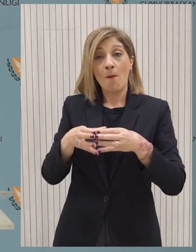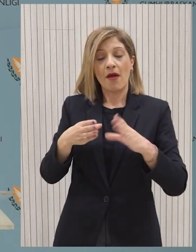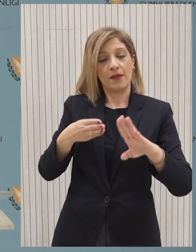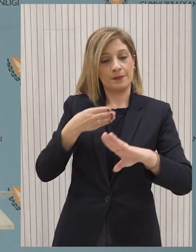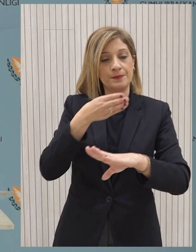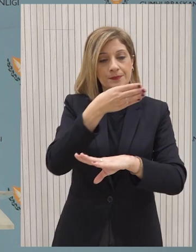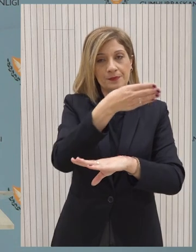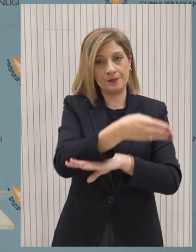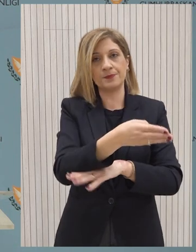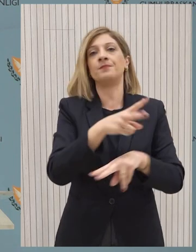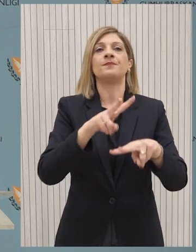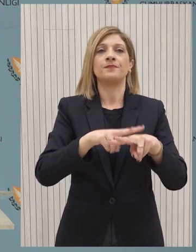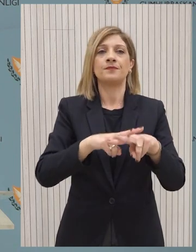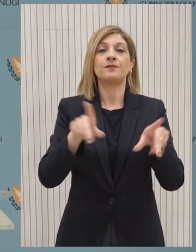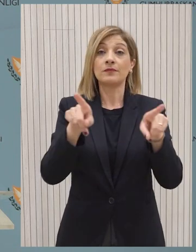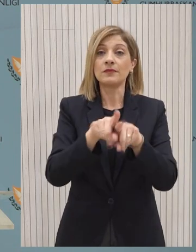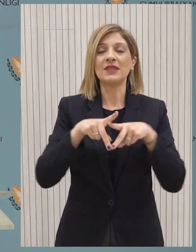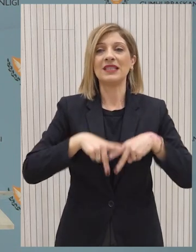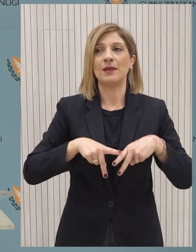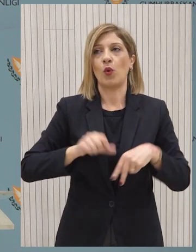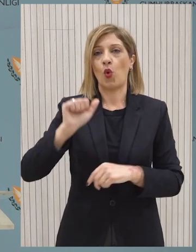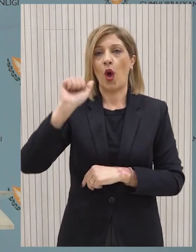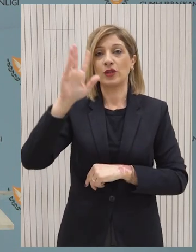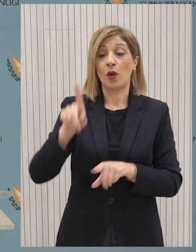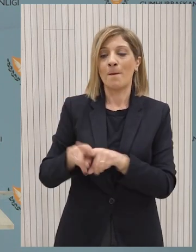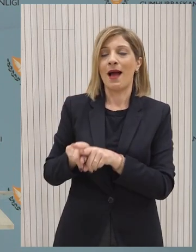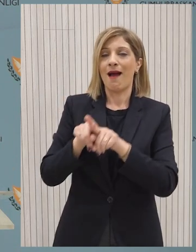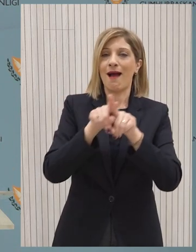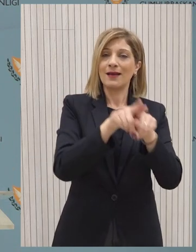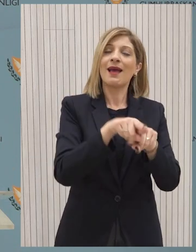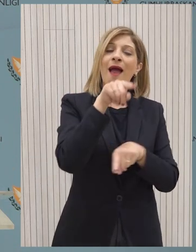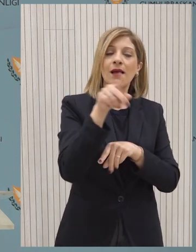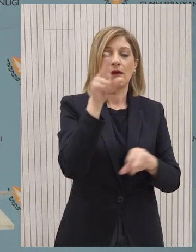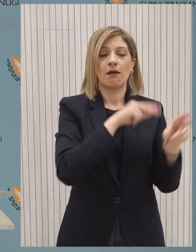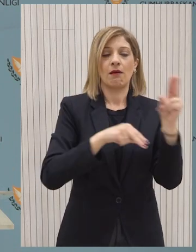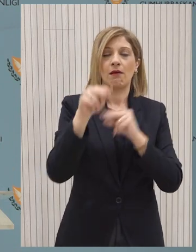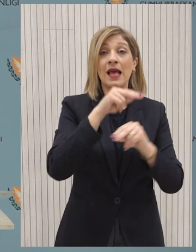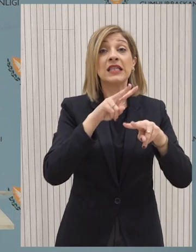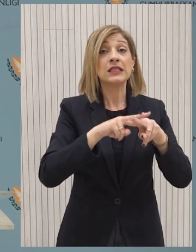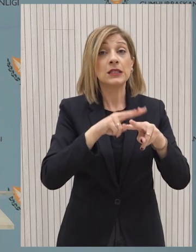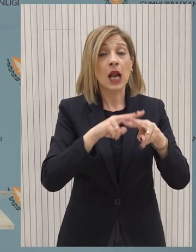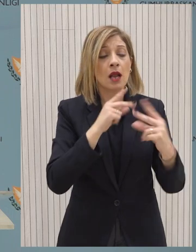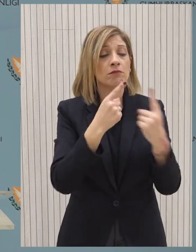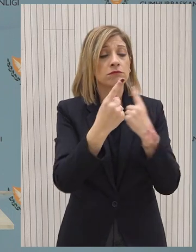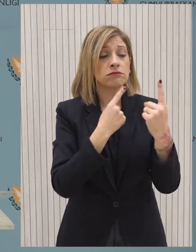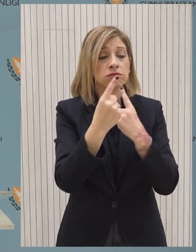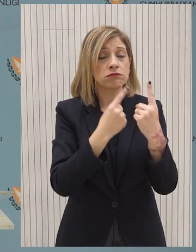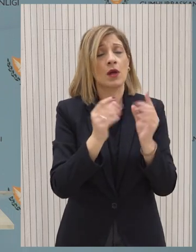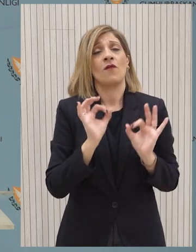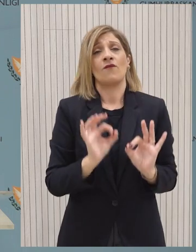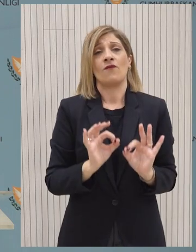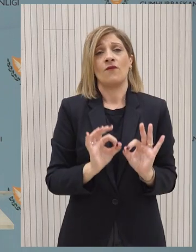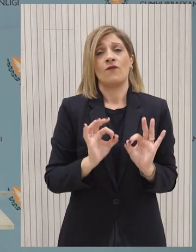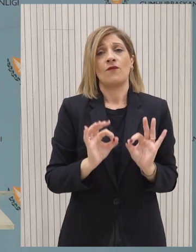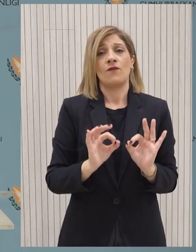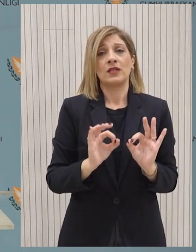ναι, είναι βεβαίως αυτονοήτο, είναι βασικό συστατικό η αποδοχή και από πλευράς του Ισραήλ, που μέχρι στιγμής αυτή